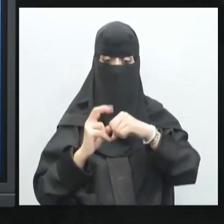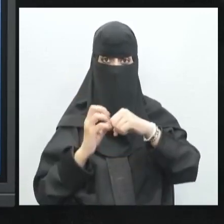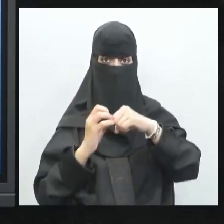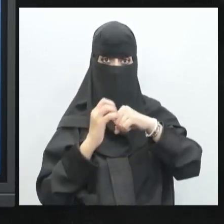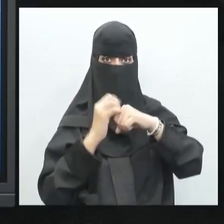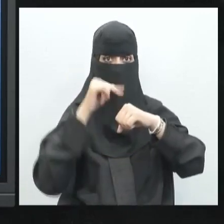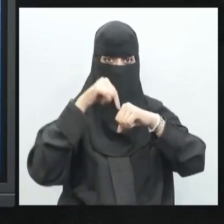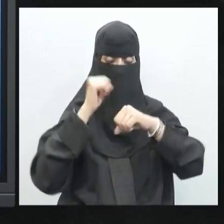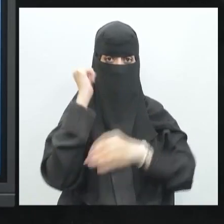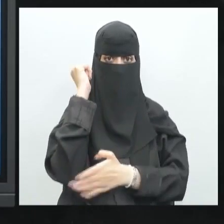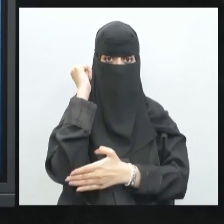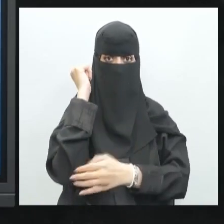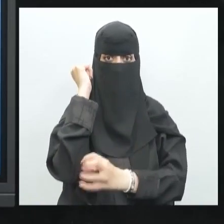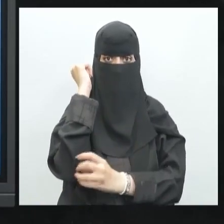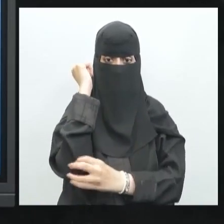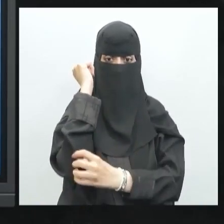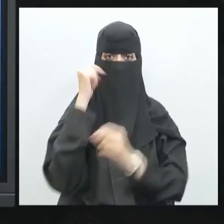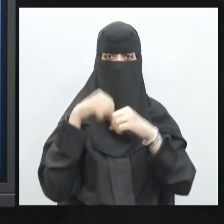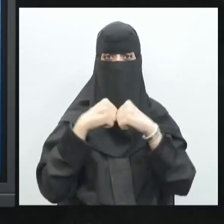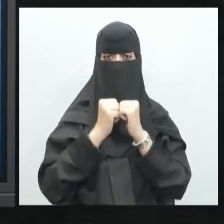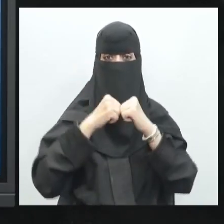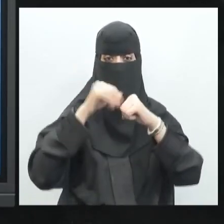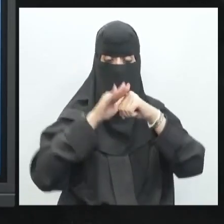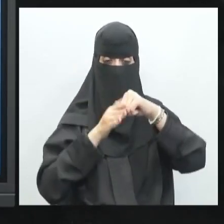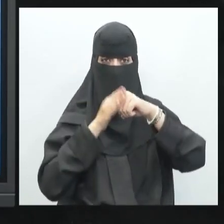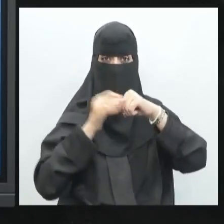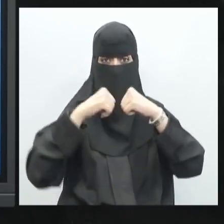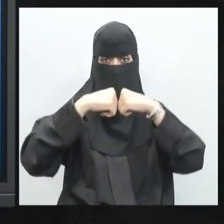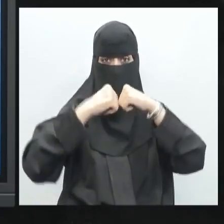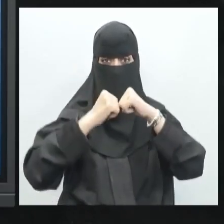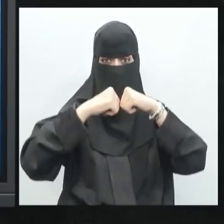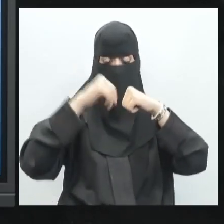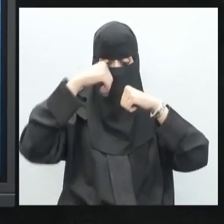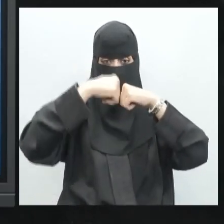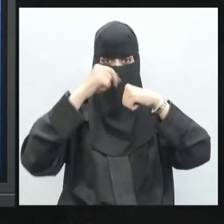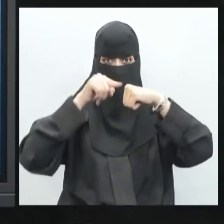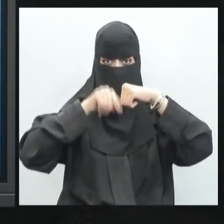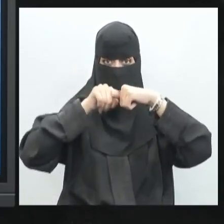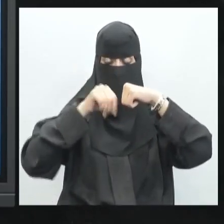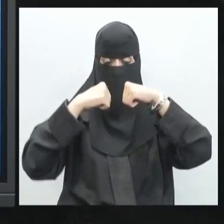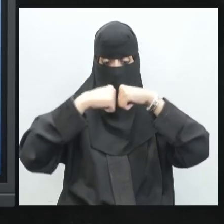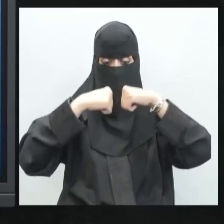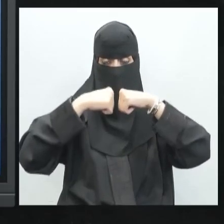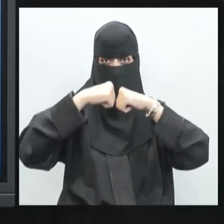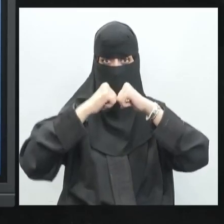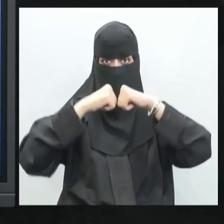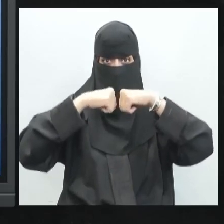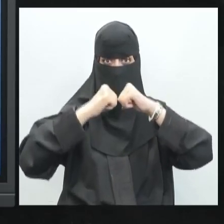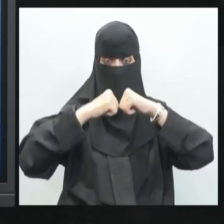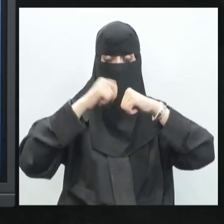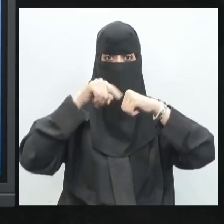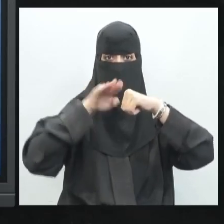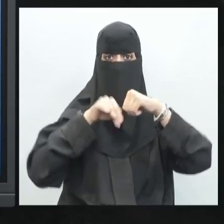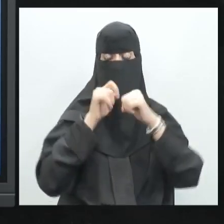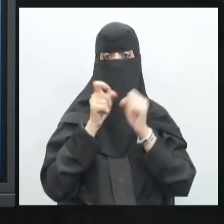الله سبحانه وتعالى تواجد بين العظمين ليقلل الاحتكاك ما بين العظمين هناك عظم متصل مع عظم آخر الزند مع الكعبرة هنا